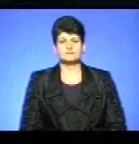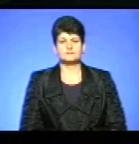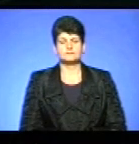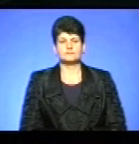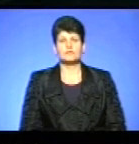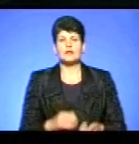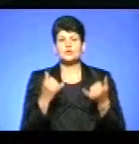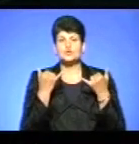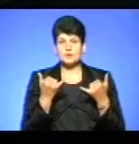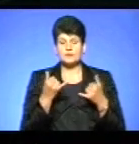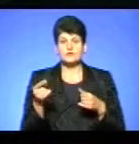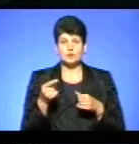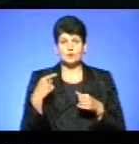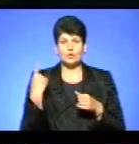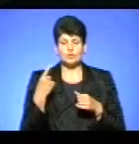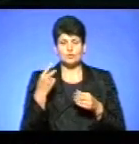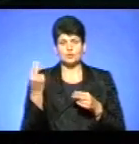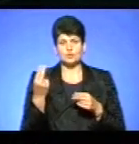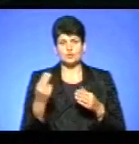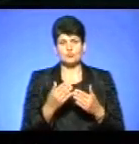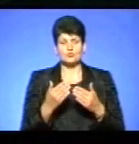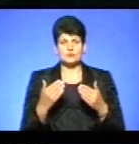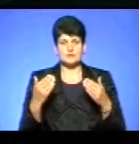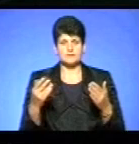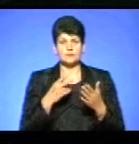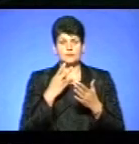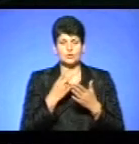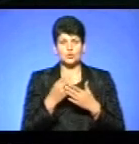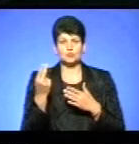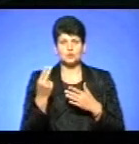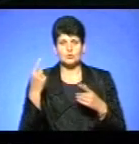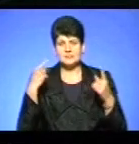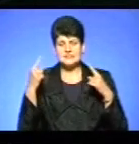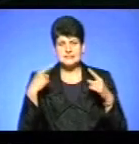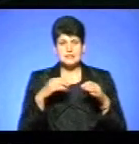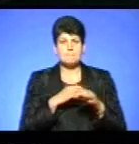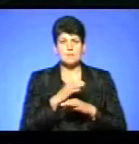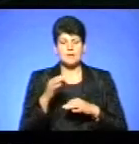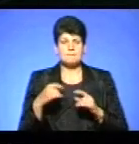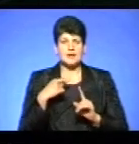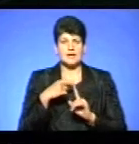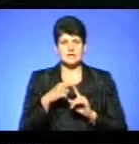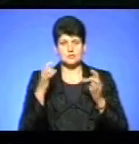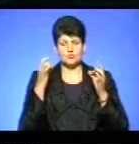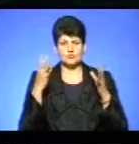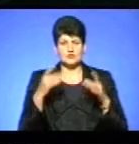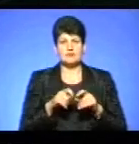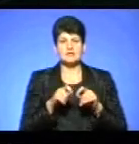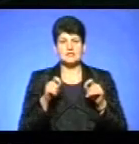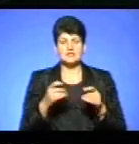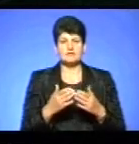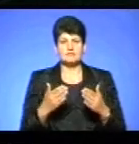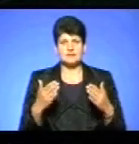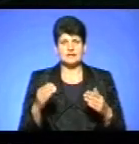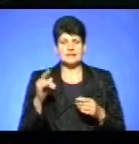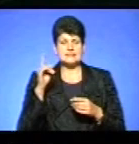Сьогодні в Тернопільському обласному художньому музеї презентували художньо-мистецький проект «Перехрестя культур». На відкритті виставки